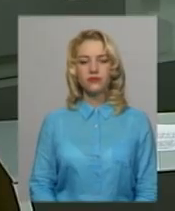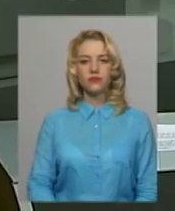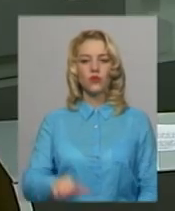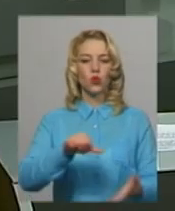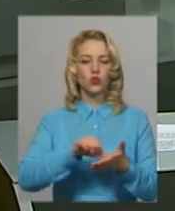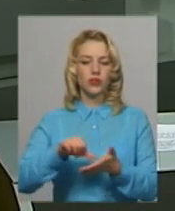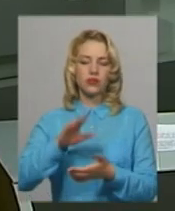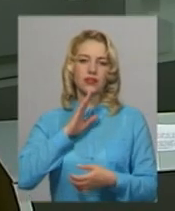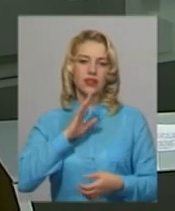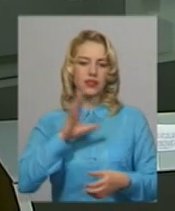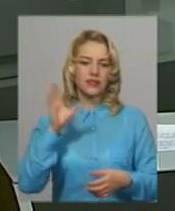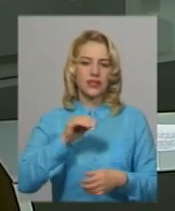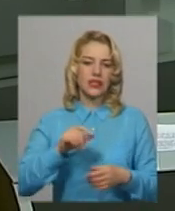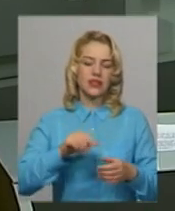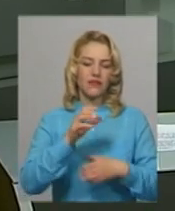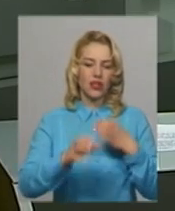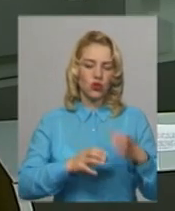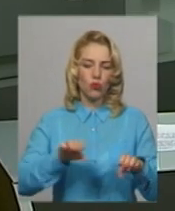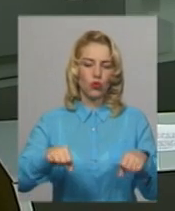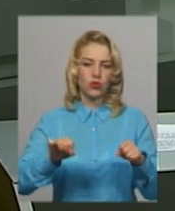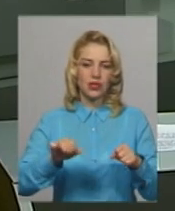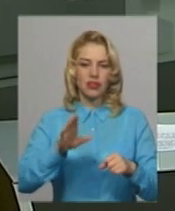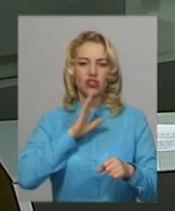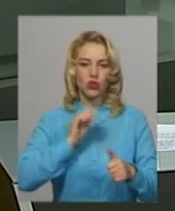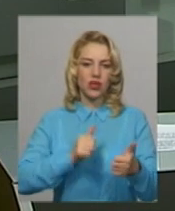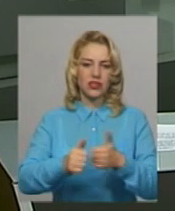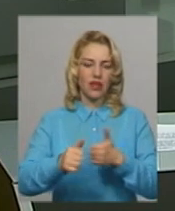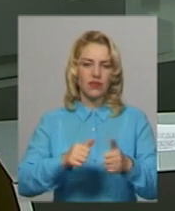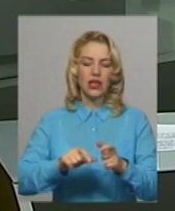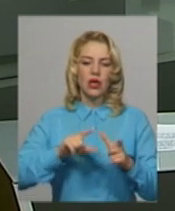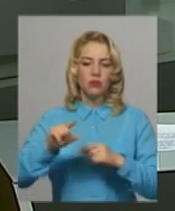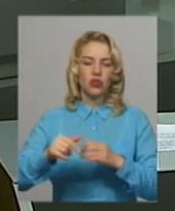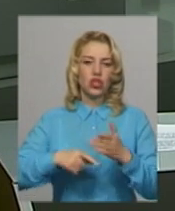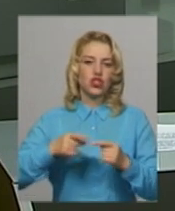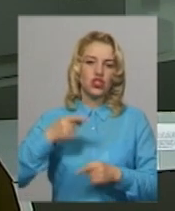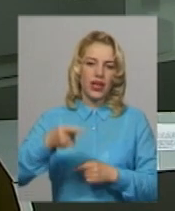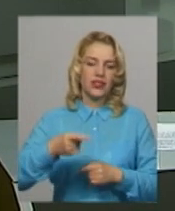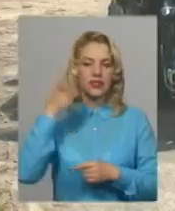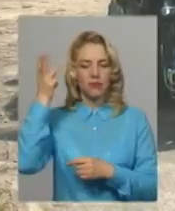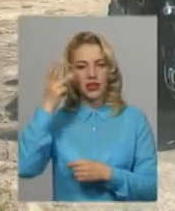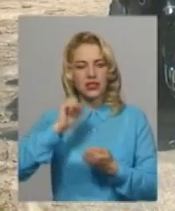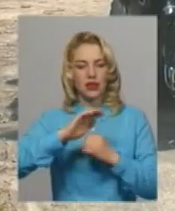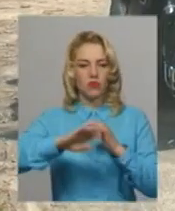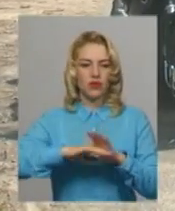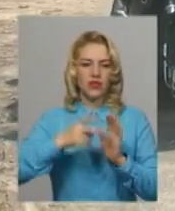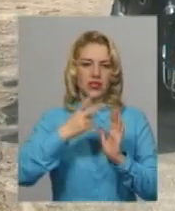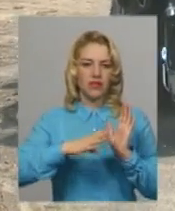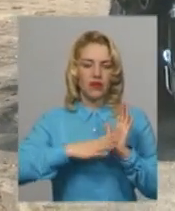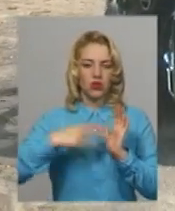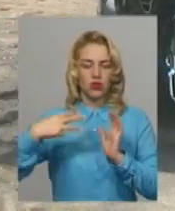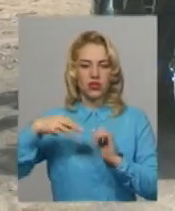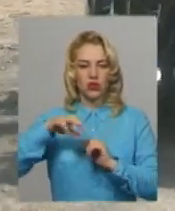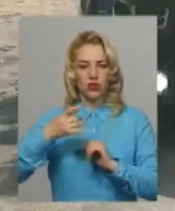Учасниці Всесвітньої мотоциклетної жіночої естафети проїдуть через Хмельницький та Кам'янець-Подільський 29 та 30 травня.